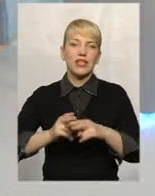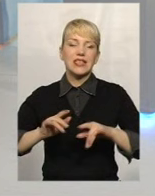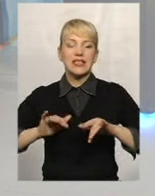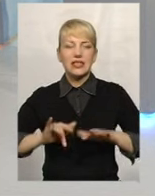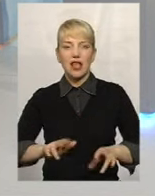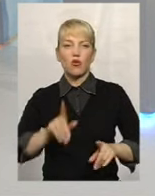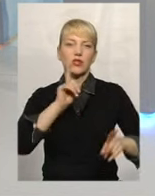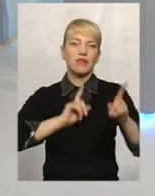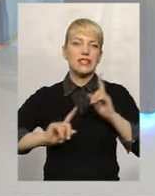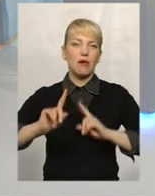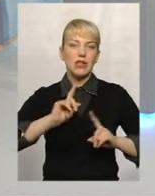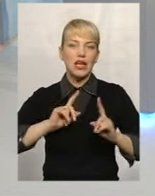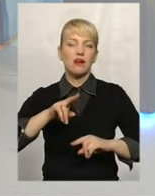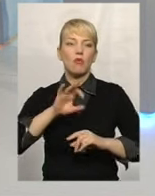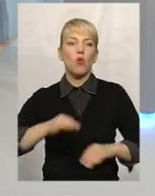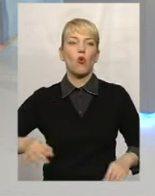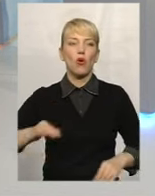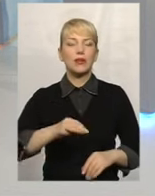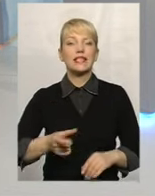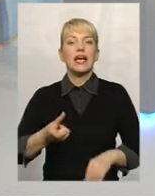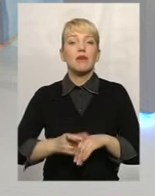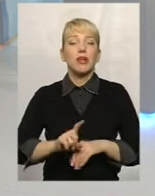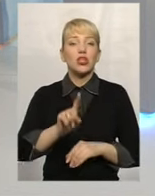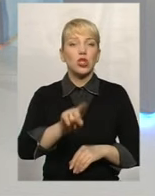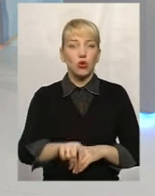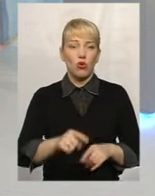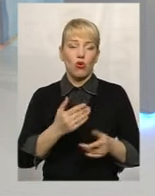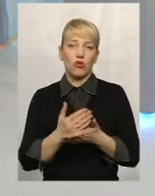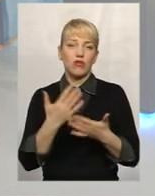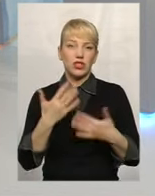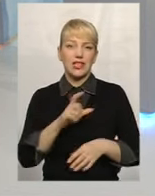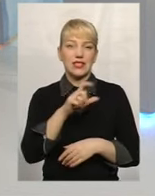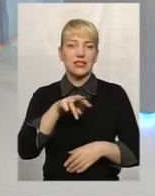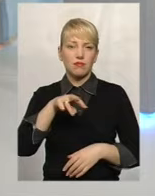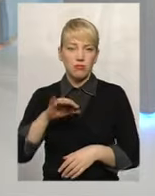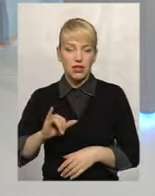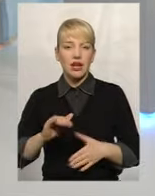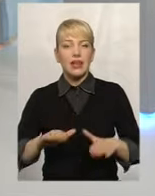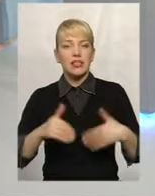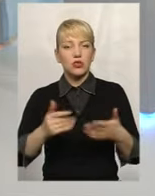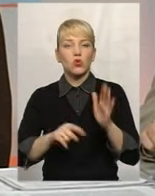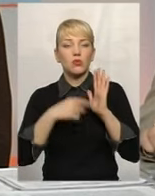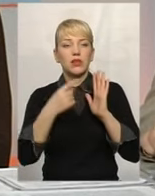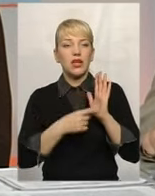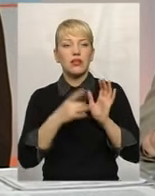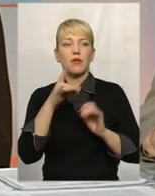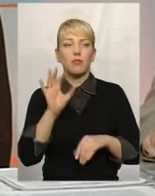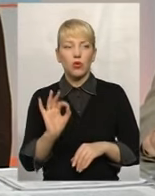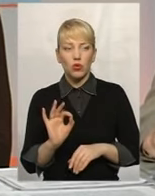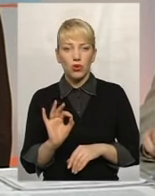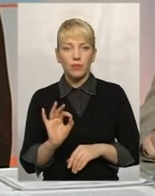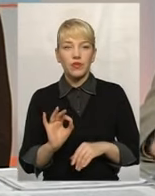семінарів по області. Більше того, навіть друковані засоби масової інформації ініціюють питання про